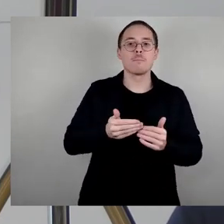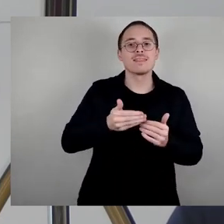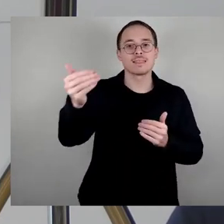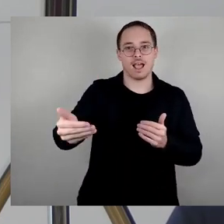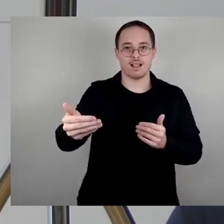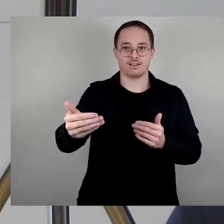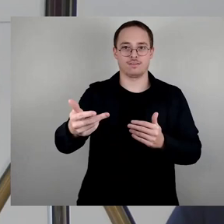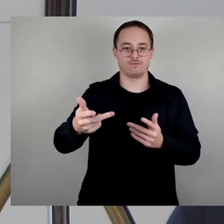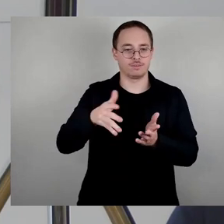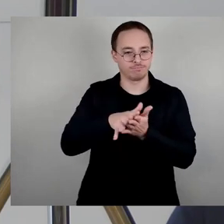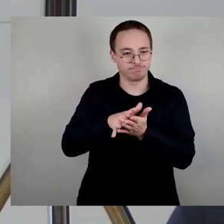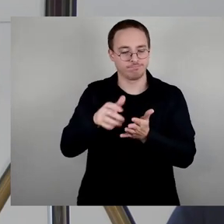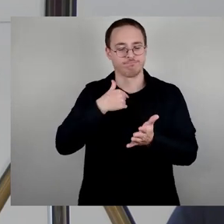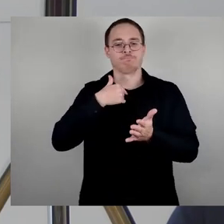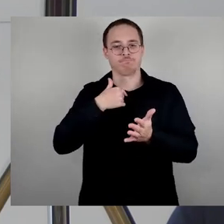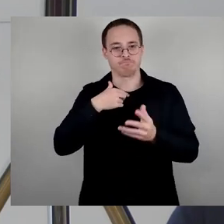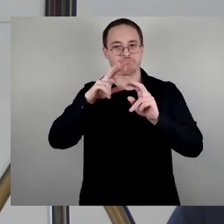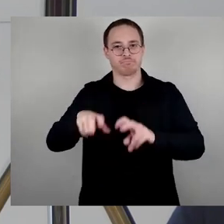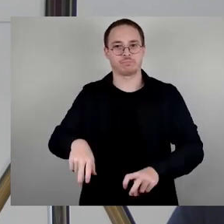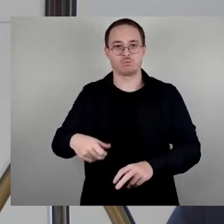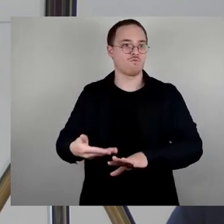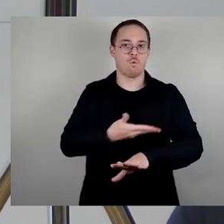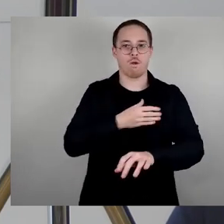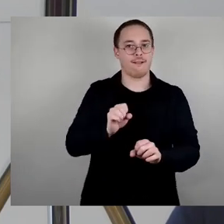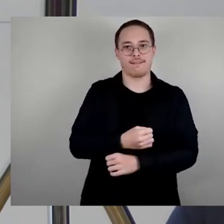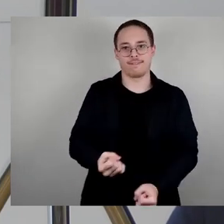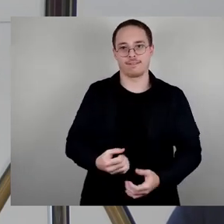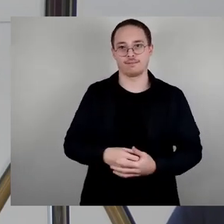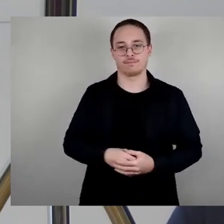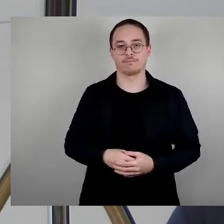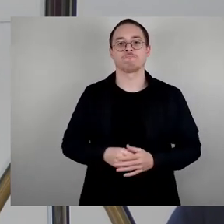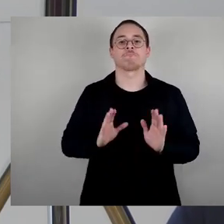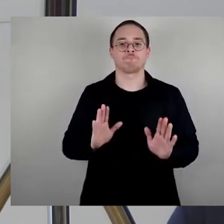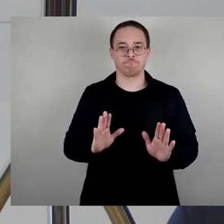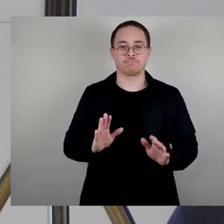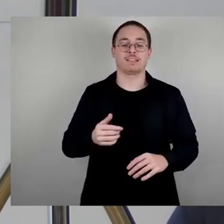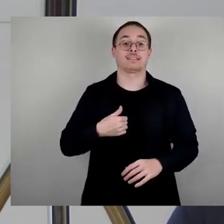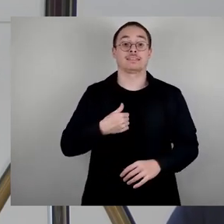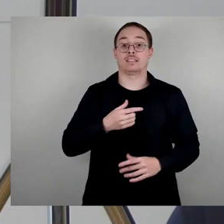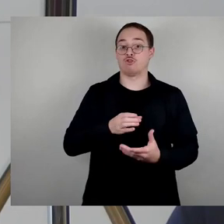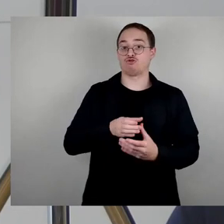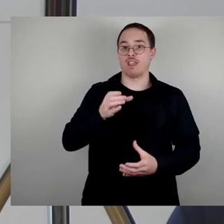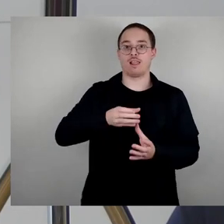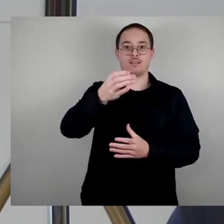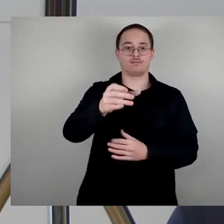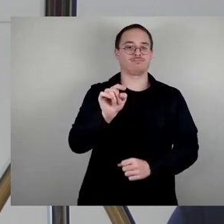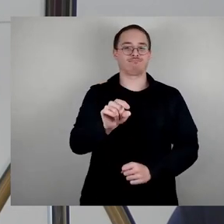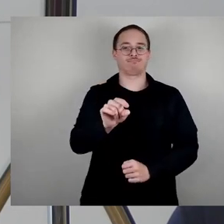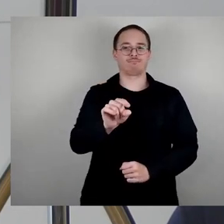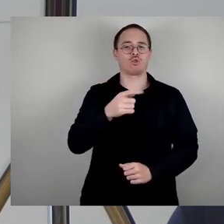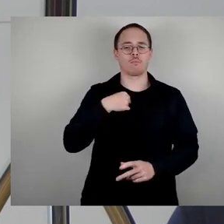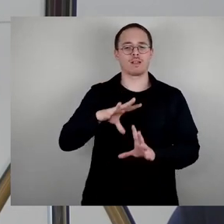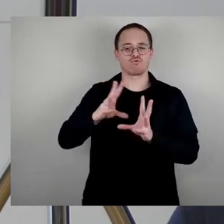zur Stele, die angesprochen wurde. Hier will ich es mal kurz zusammenfassen. Im Jahr 2018 hat die Arbeitsgemeinschaft 13.